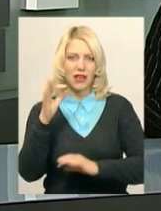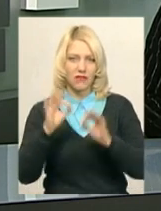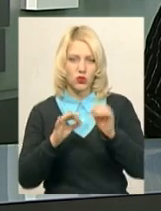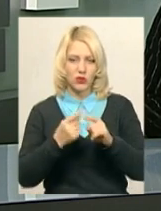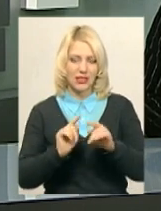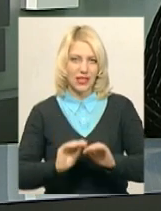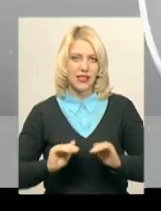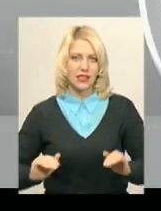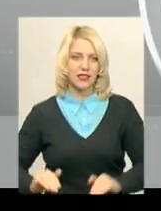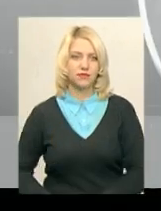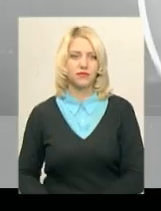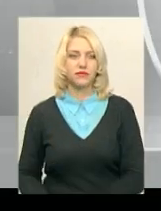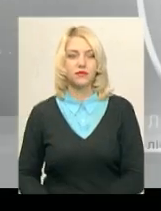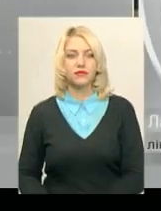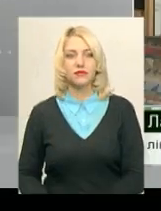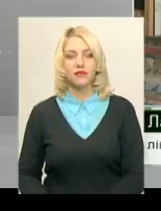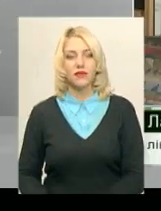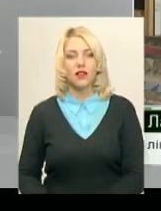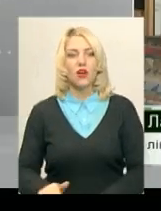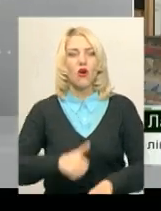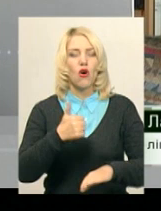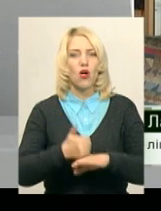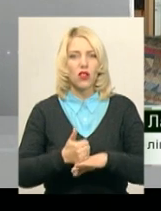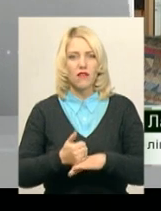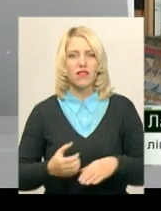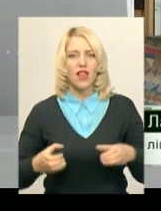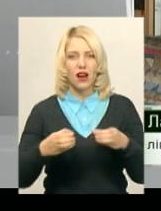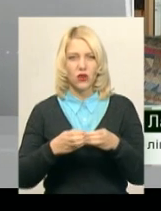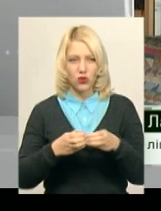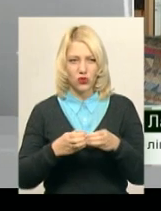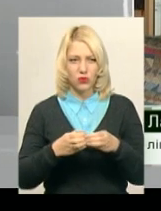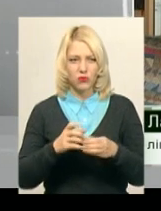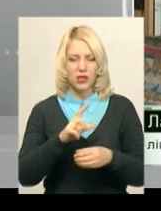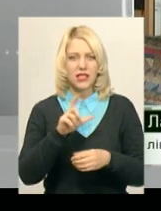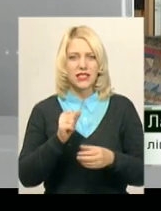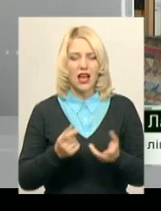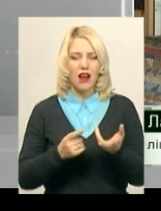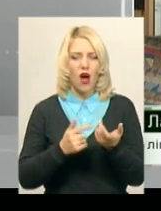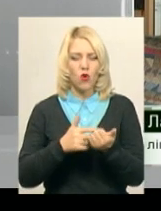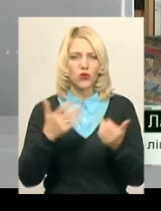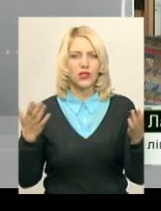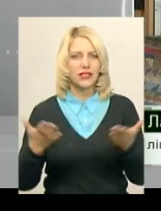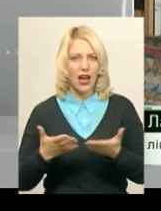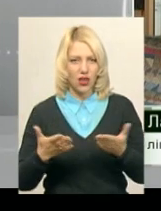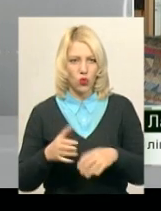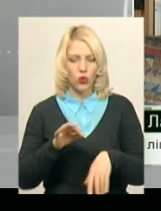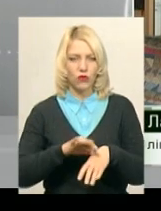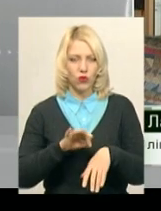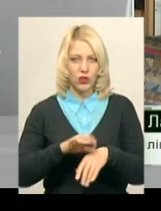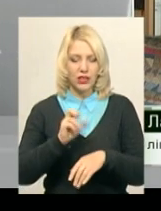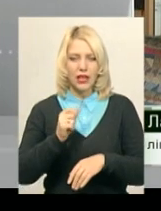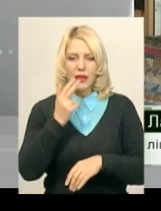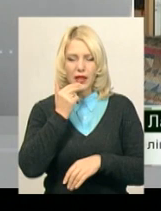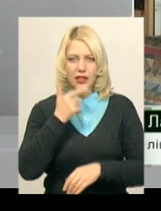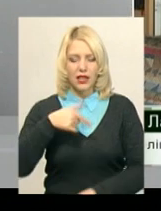– це діти. Головна група, за рахунок якої хворіють на грип